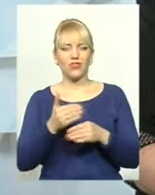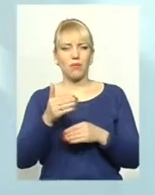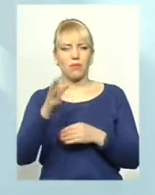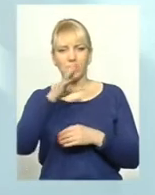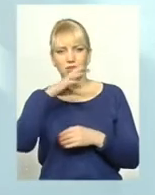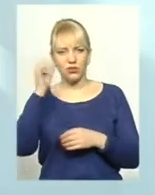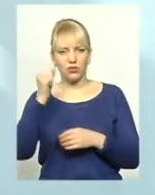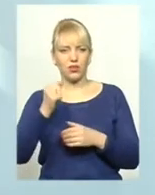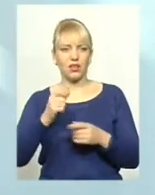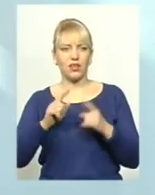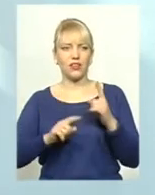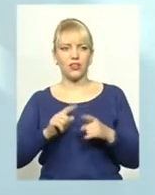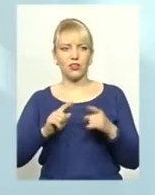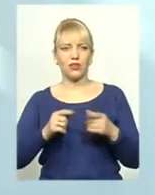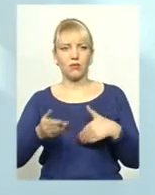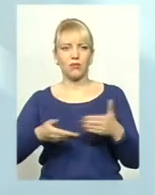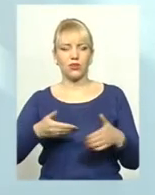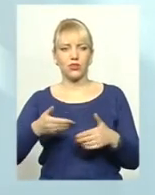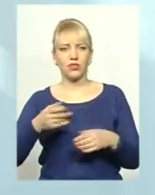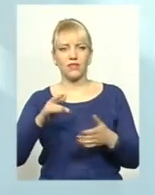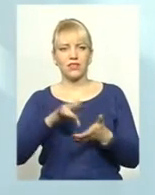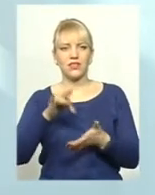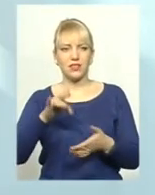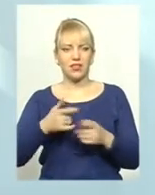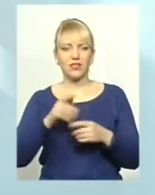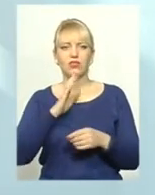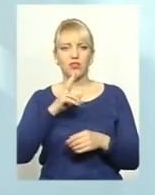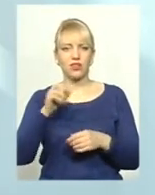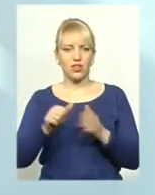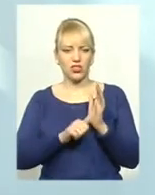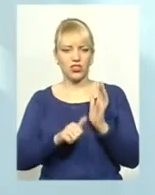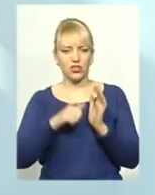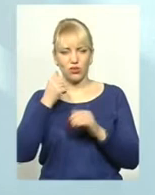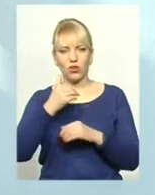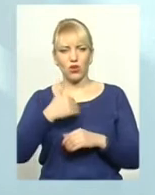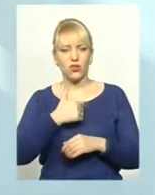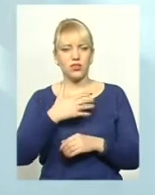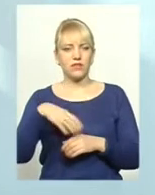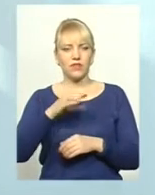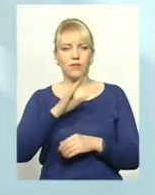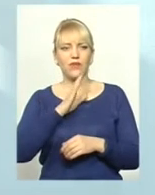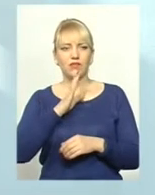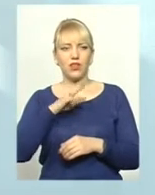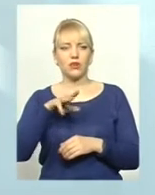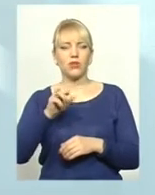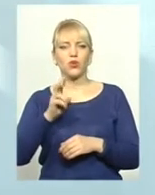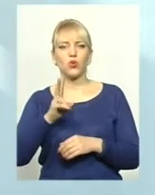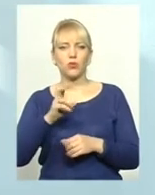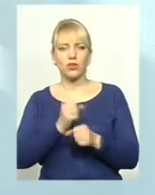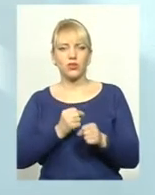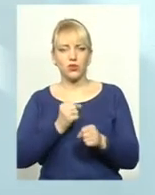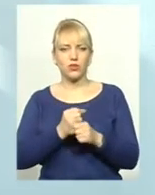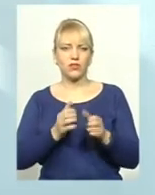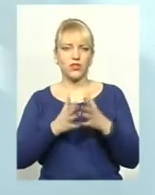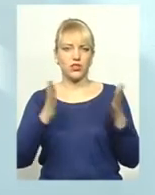і іноді добирається пішки аж в центр. Це жінка також, якийсь за 60 років. То хочеться сказати всім нашим дівчатам, які працюють, за